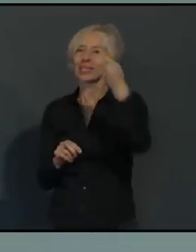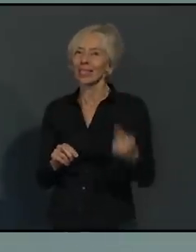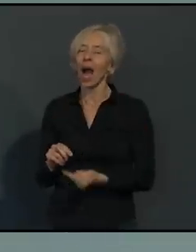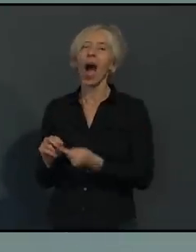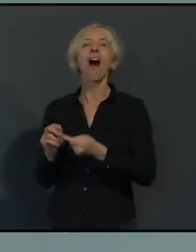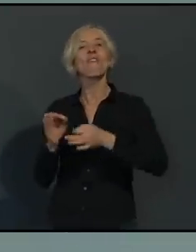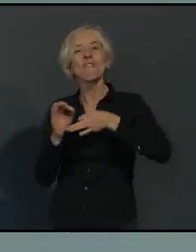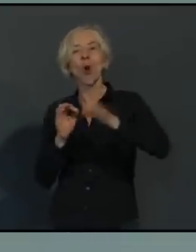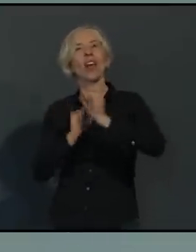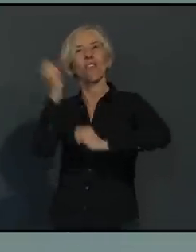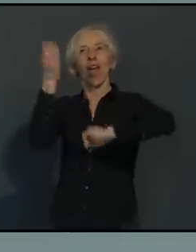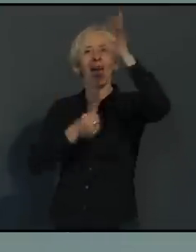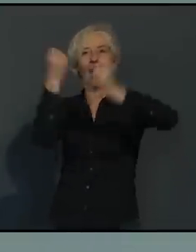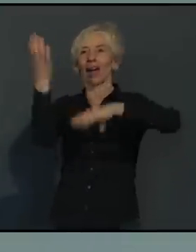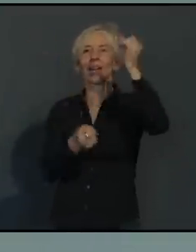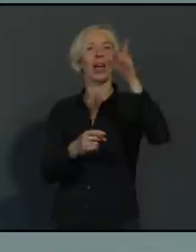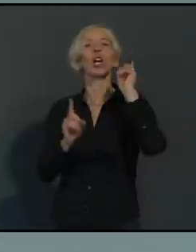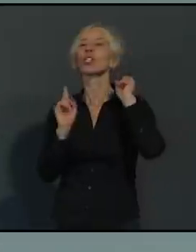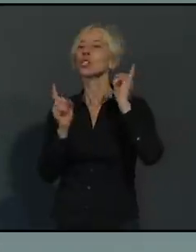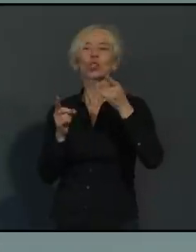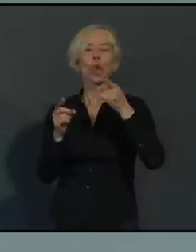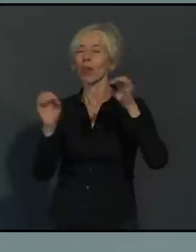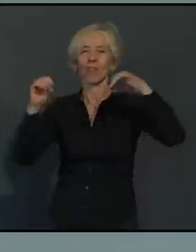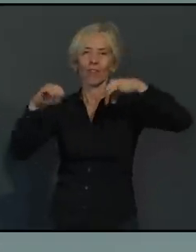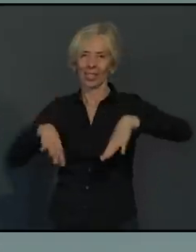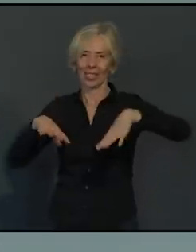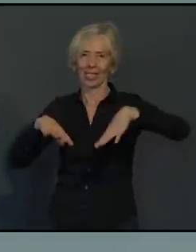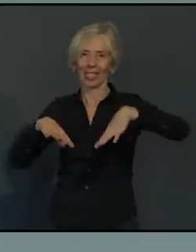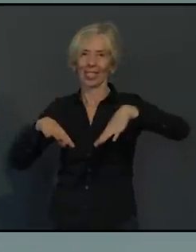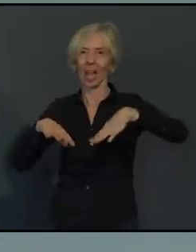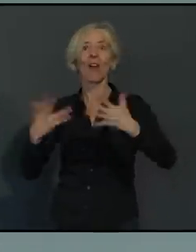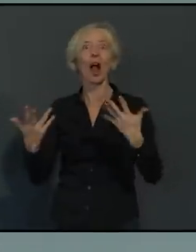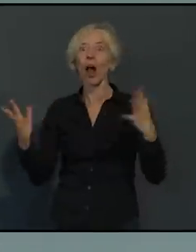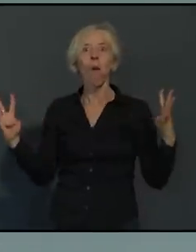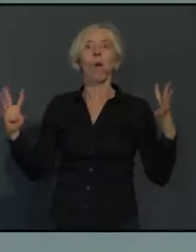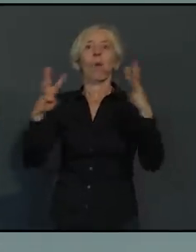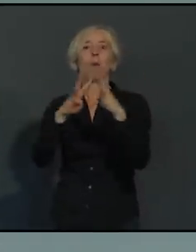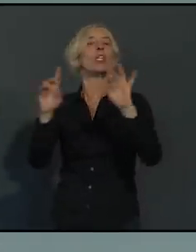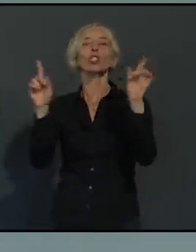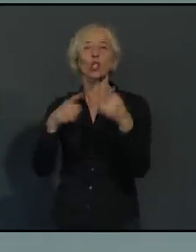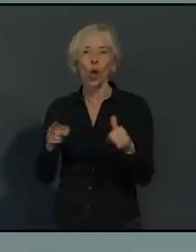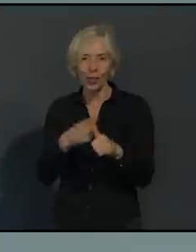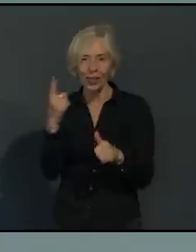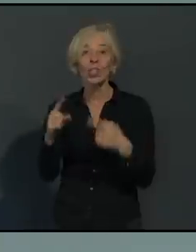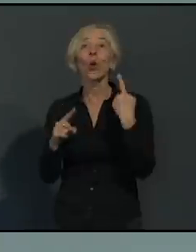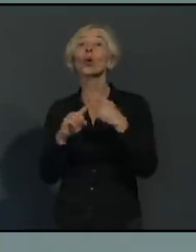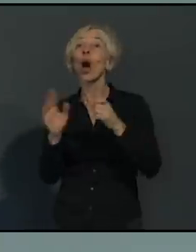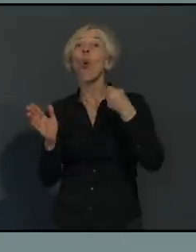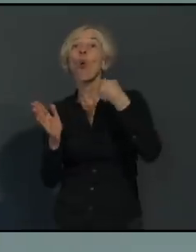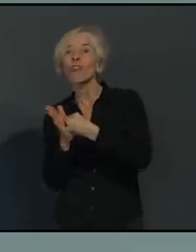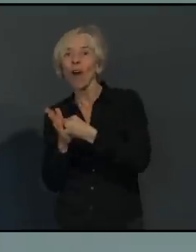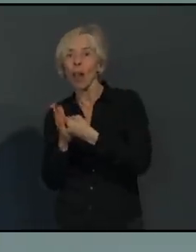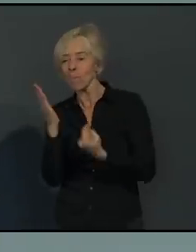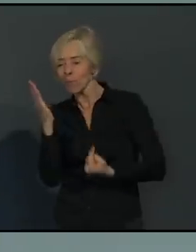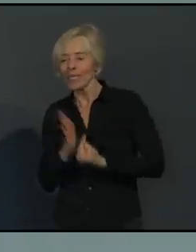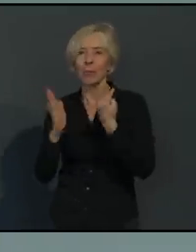Es geht ja eben nicht nur um Vermeidung von Menschenansammlungen, sondern vor allem auch um die Vermeidung von Unfällen und damit auch um